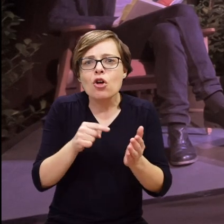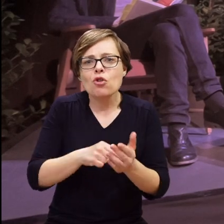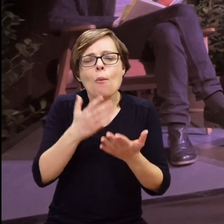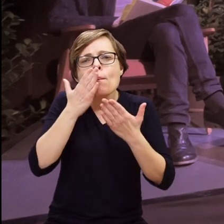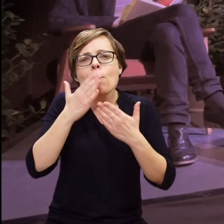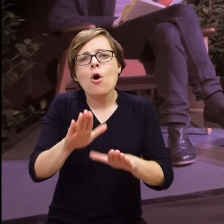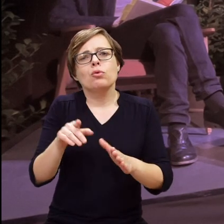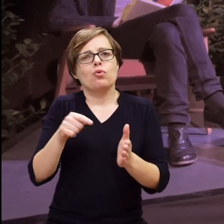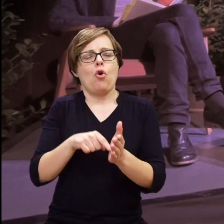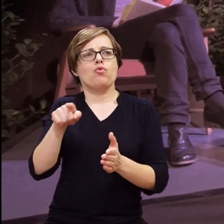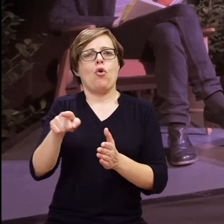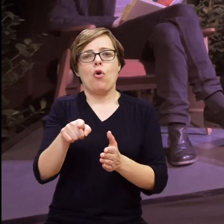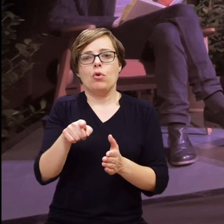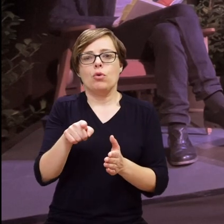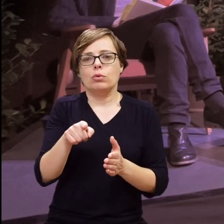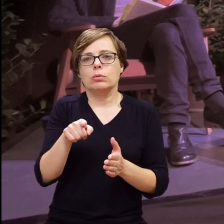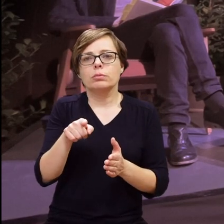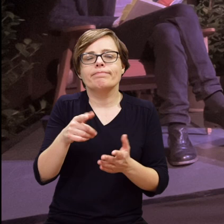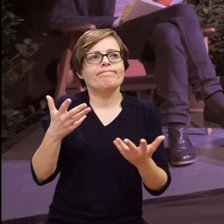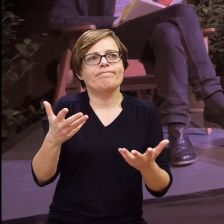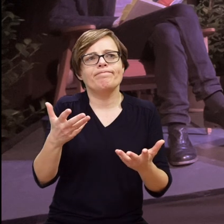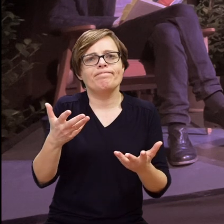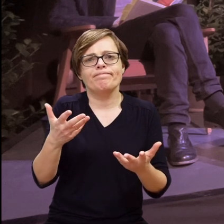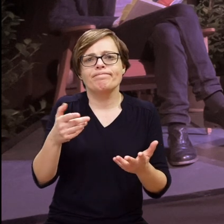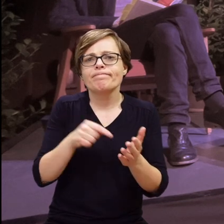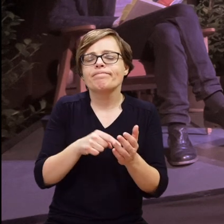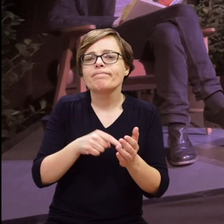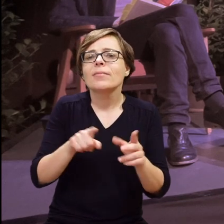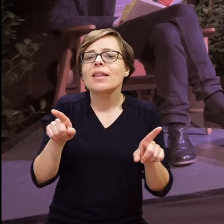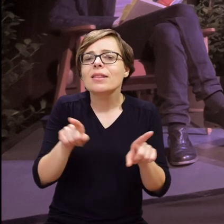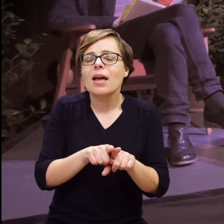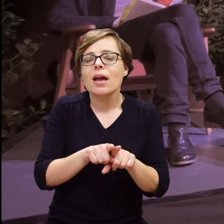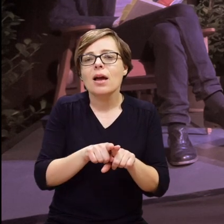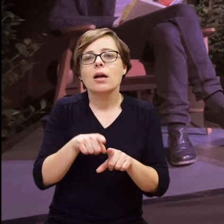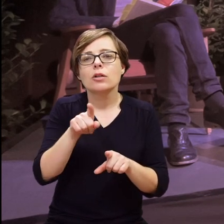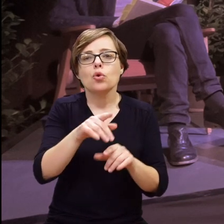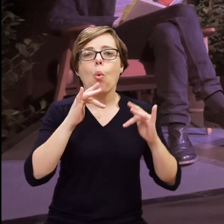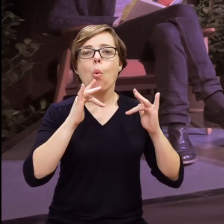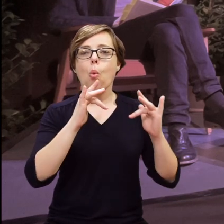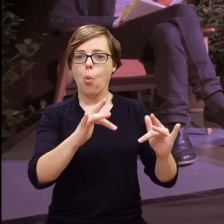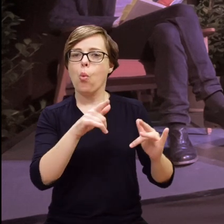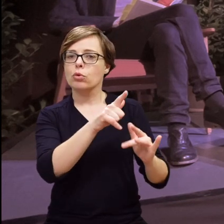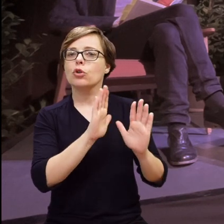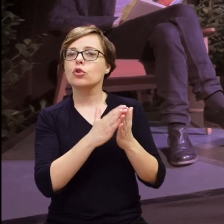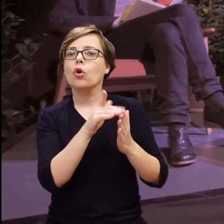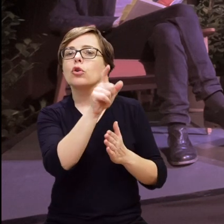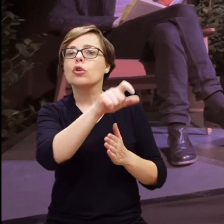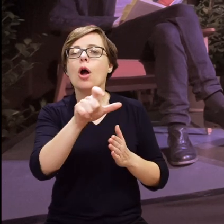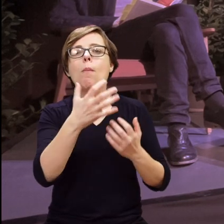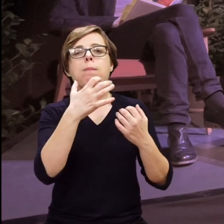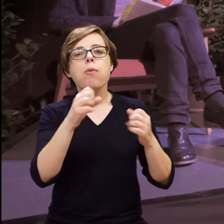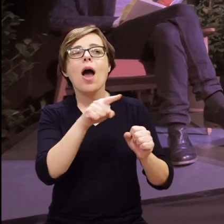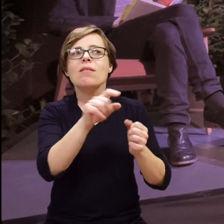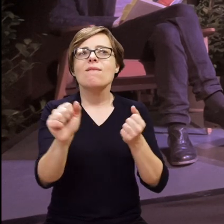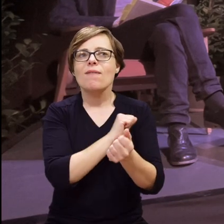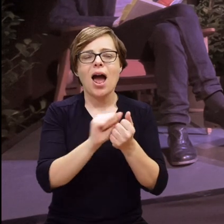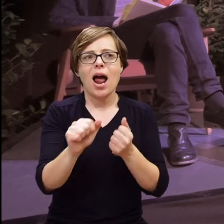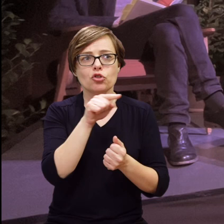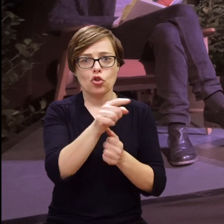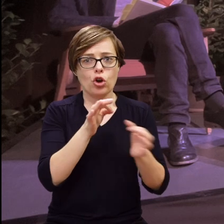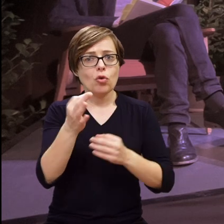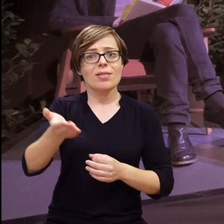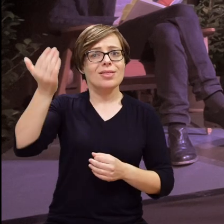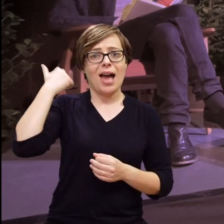rozmawiać, ale to pokazuje, że to nie jest jakaś historia, ta, o którą walczą też, myślę, bohaterowie i bohaterki głuszy, taka